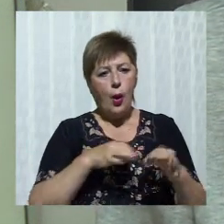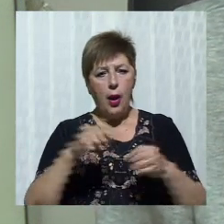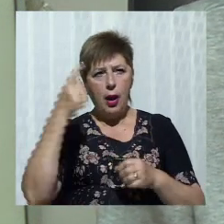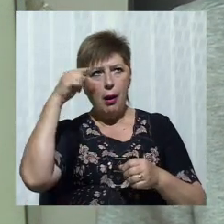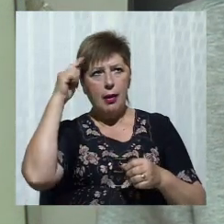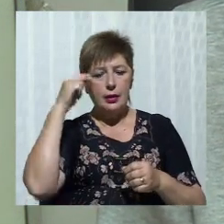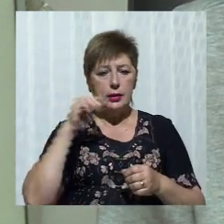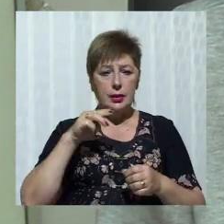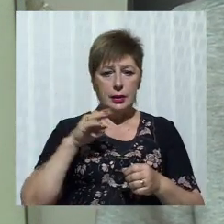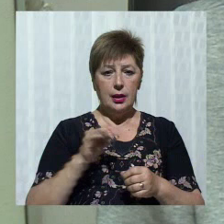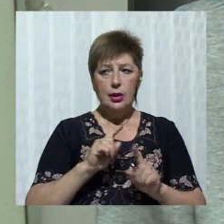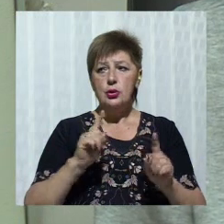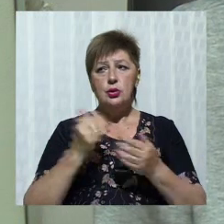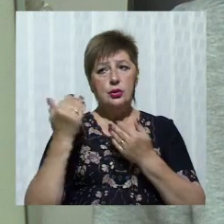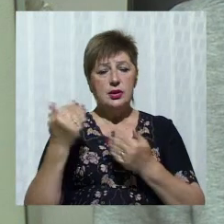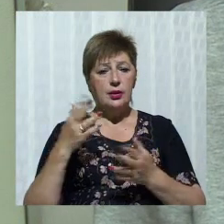потрібно.